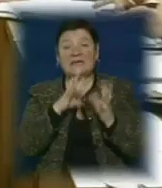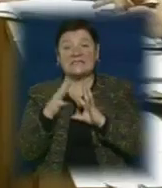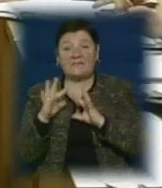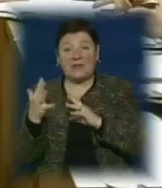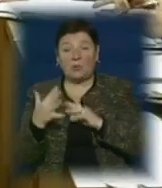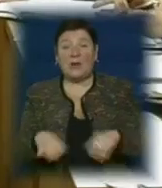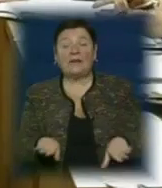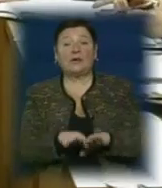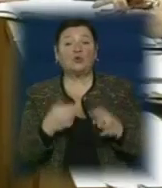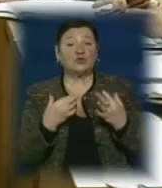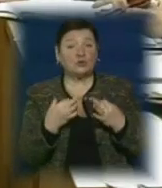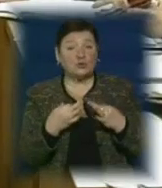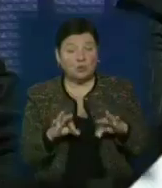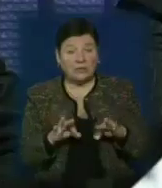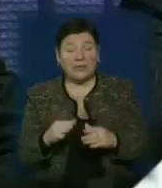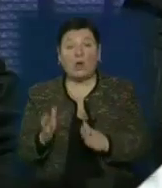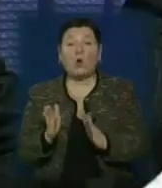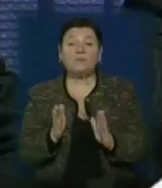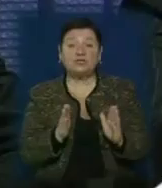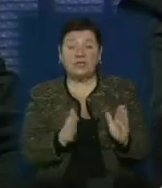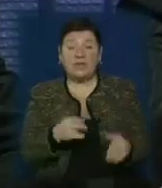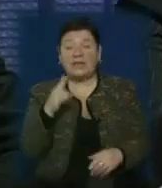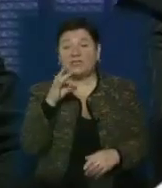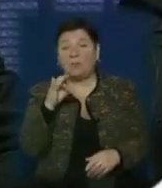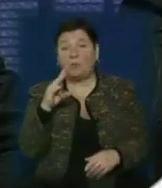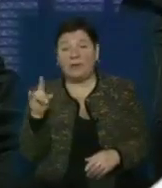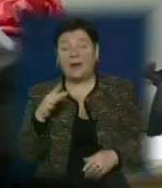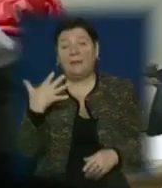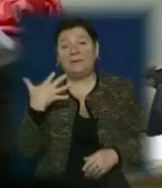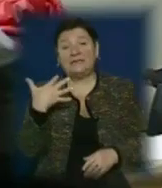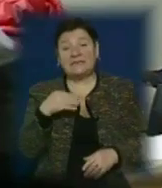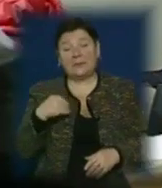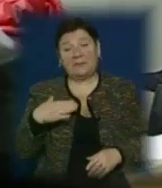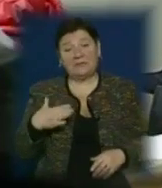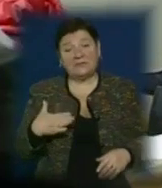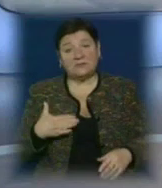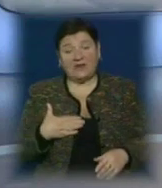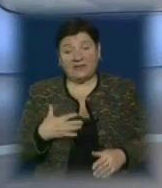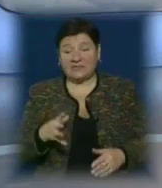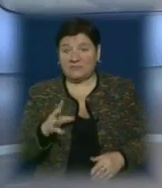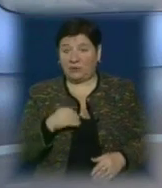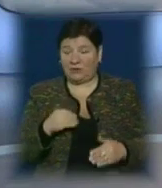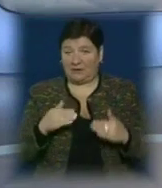Також дозволили мешканцям гуртожитку по вулиці Джамбула, 50, приватизувати свої оселі.